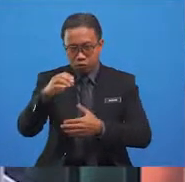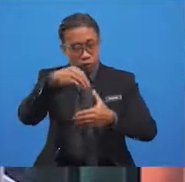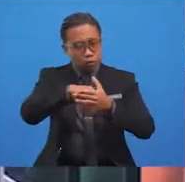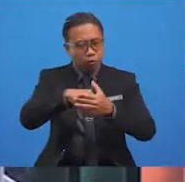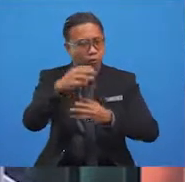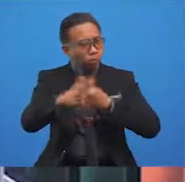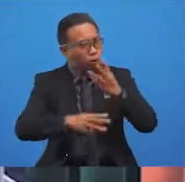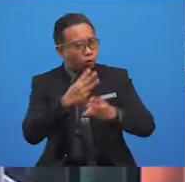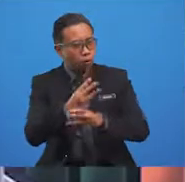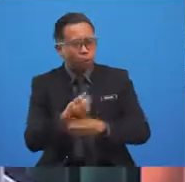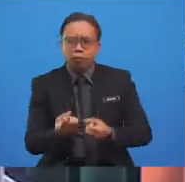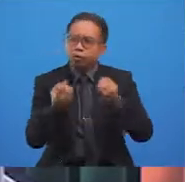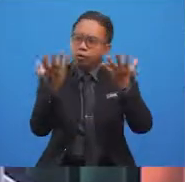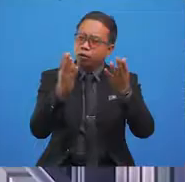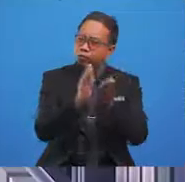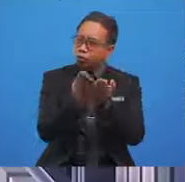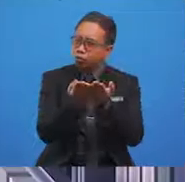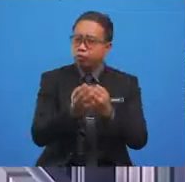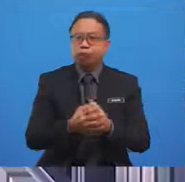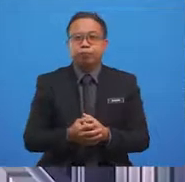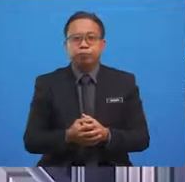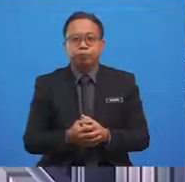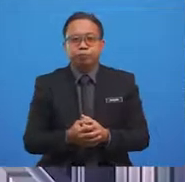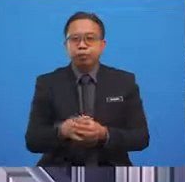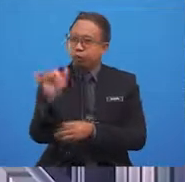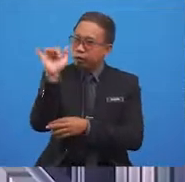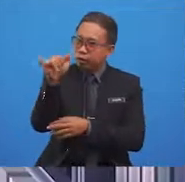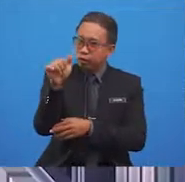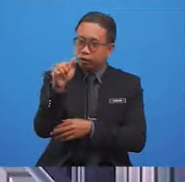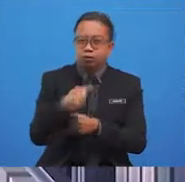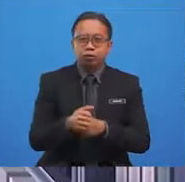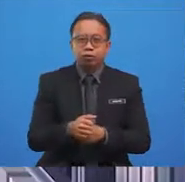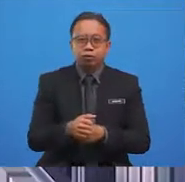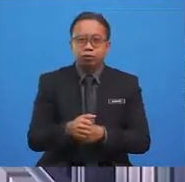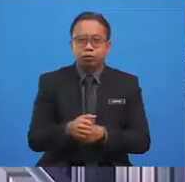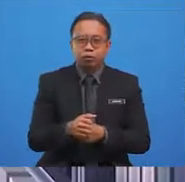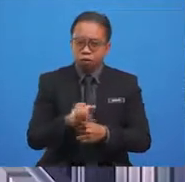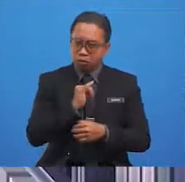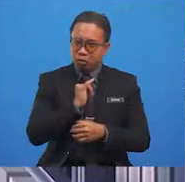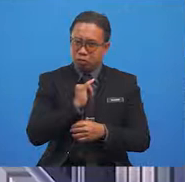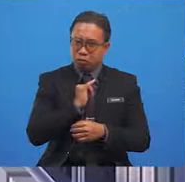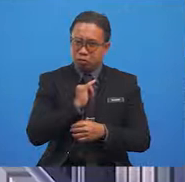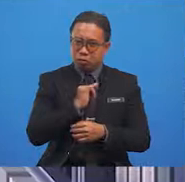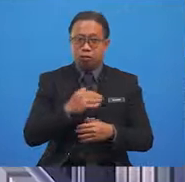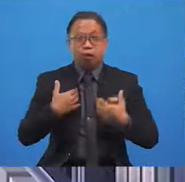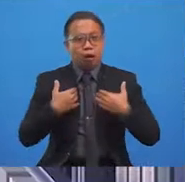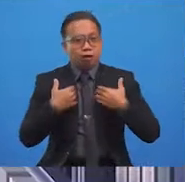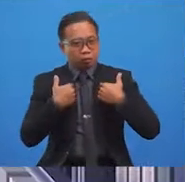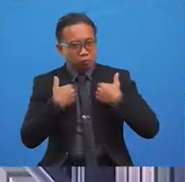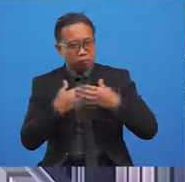That is a lot! Yes, Yolo, even I am shocked.